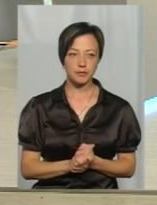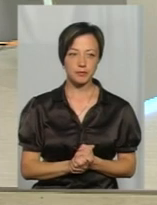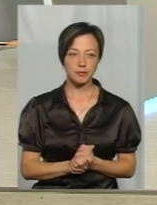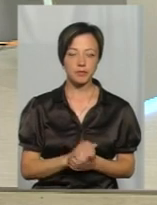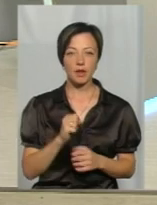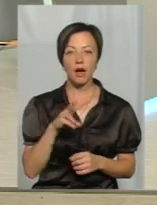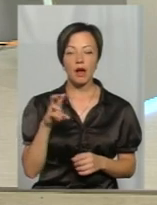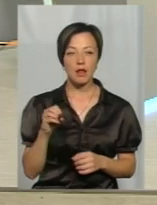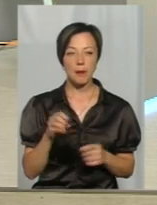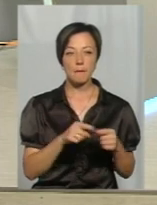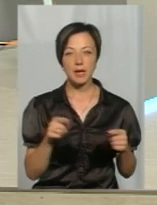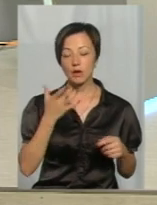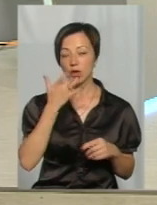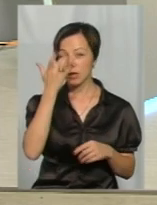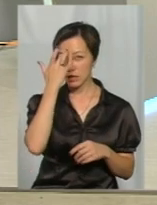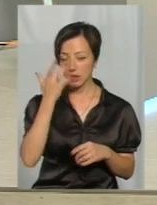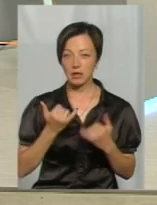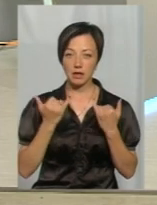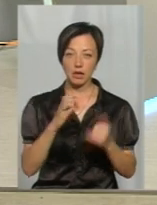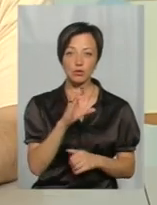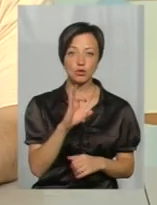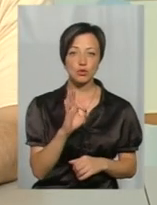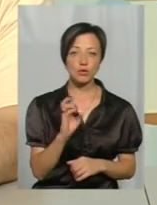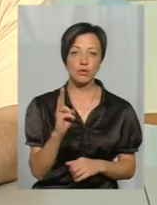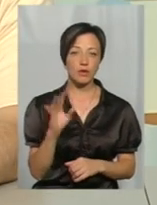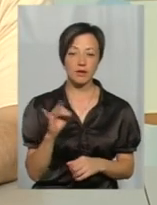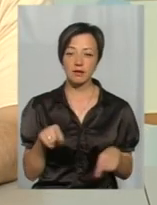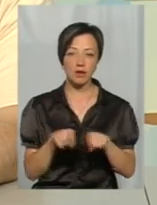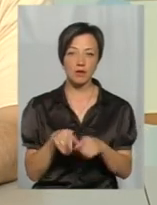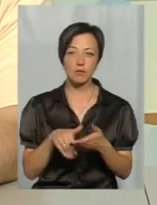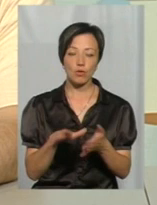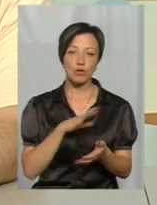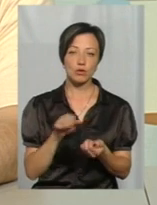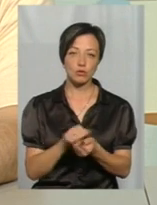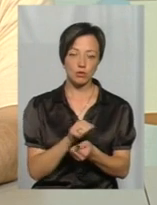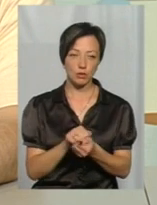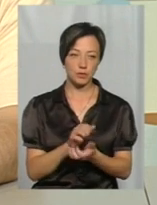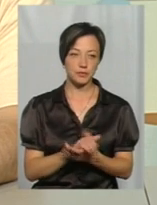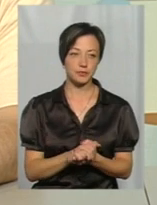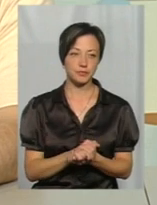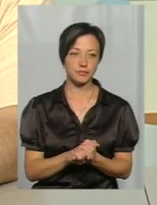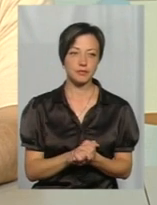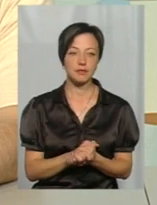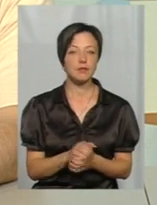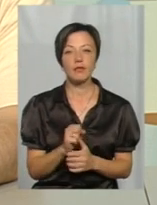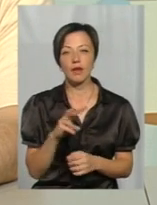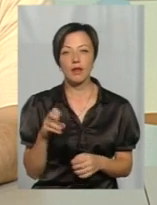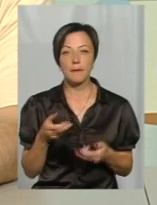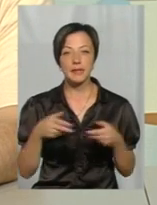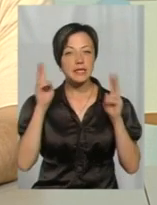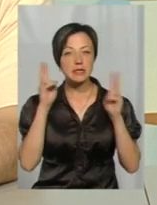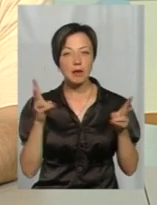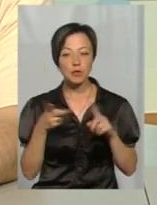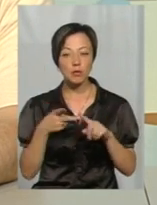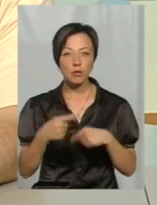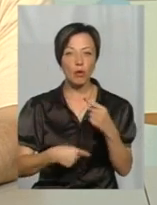Але період літа для нього, для совки був не так сприятливий, було сухо. Але ми не знаємо, як поведе себе